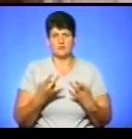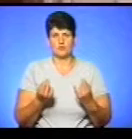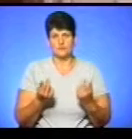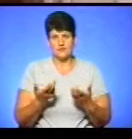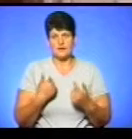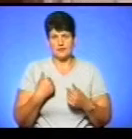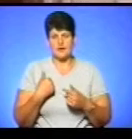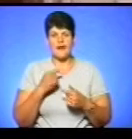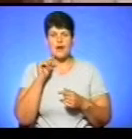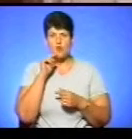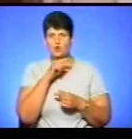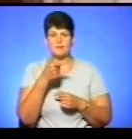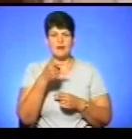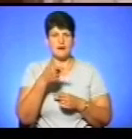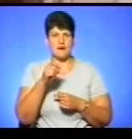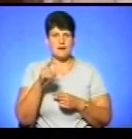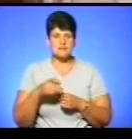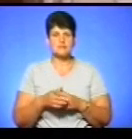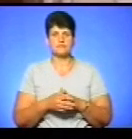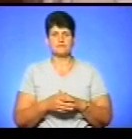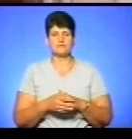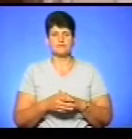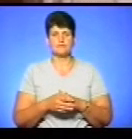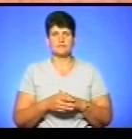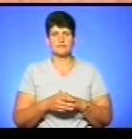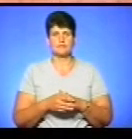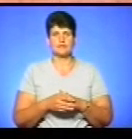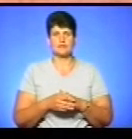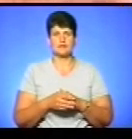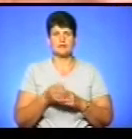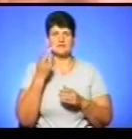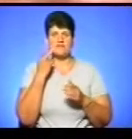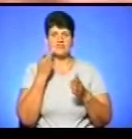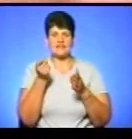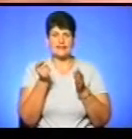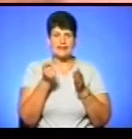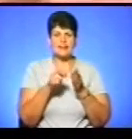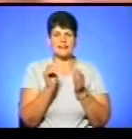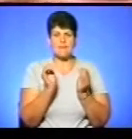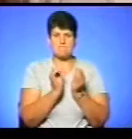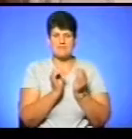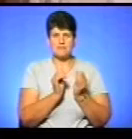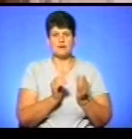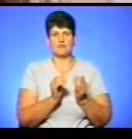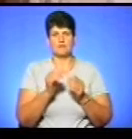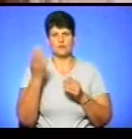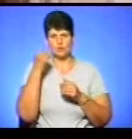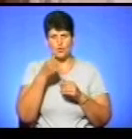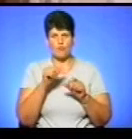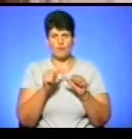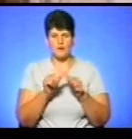І я економила газ, на мінімум ставила. Я в той рік оформляла, було більше